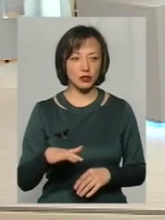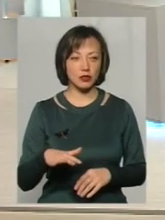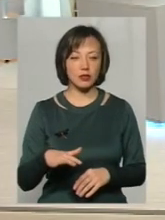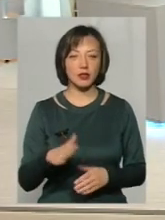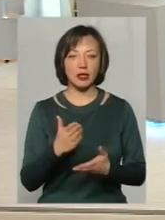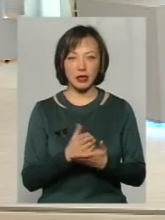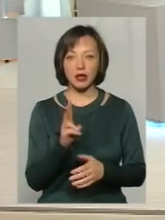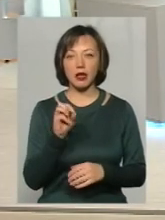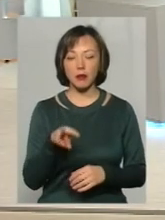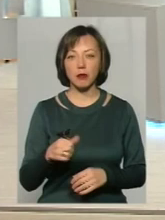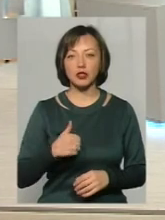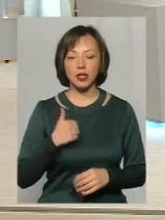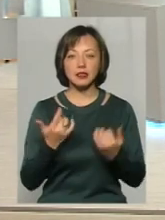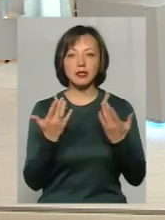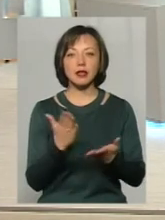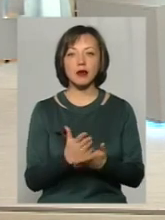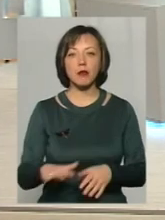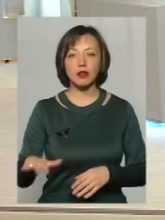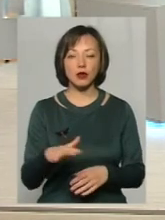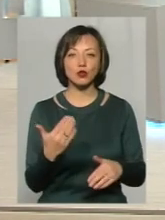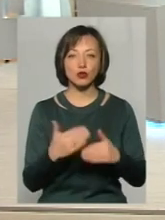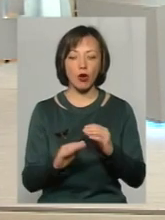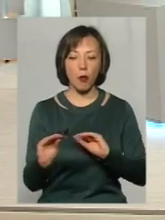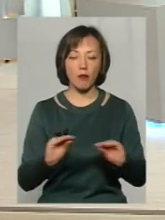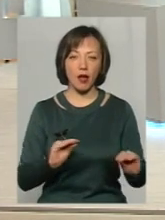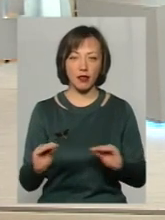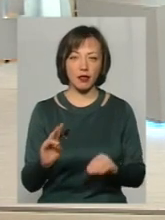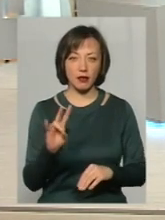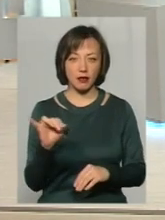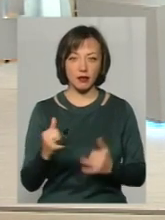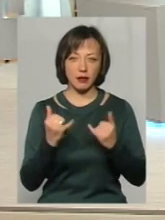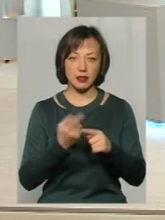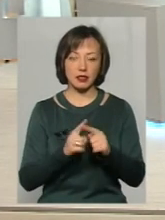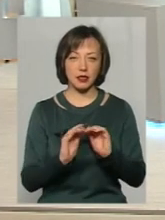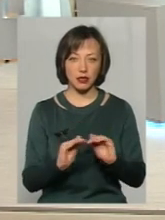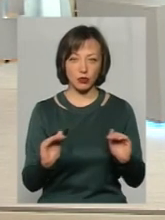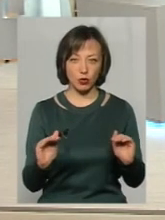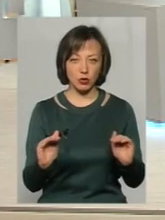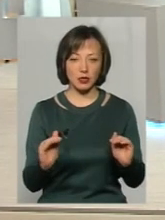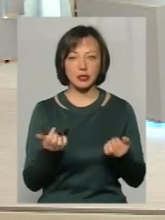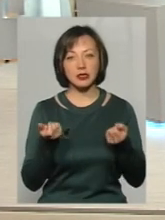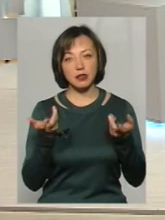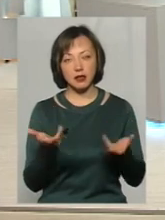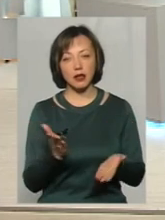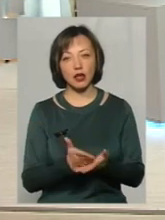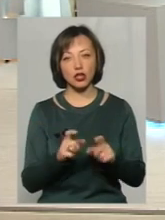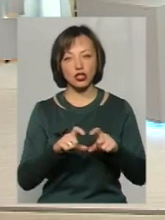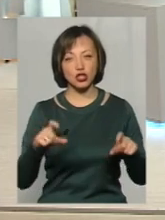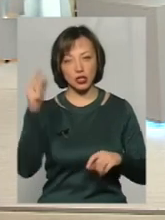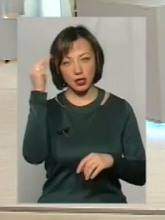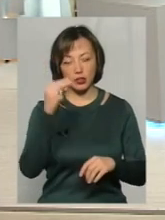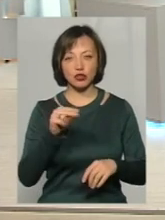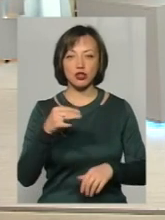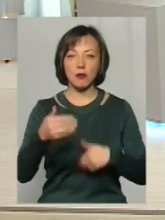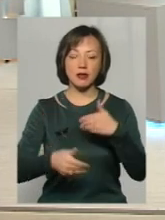нам є кім пишати, скільки є майданчиків, які вже обладнані для цих діток, скільки є школ, чи є